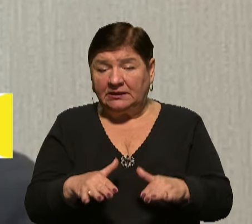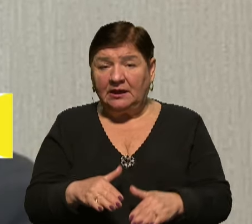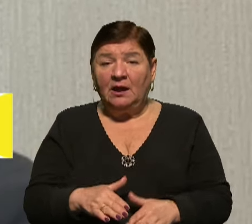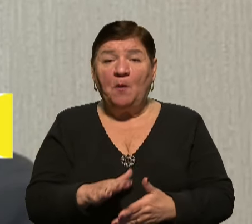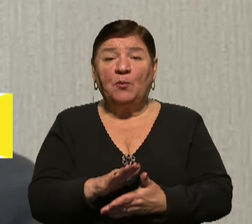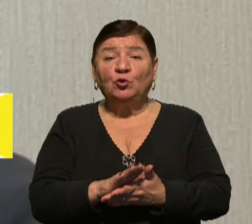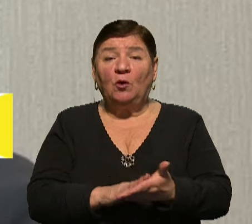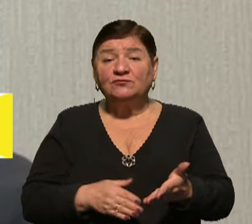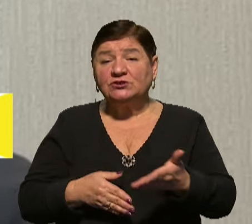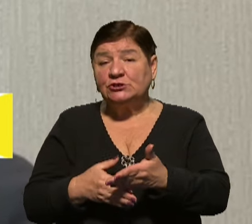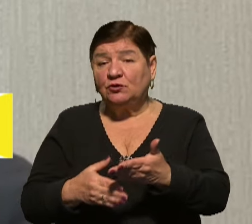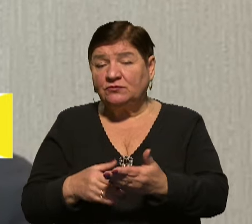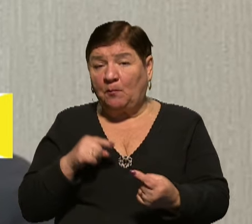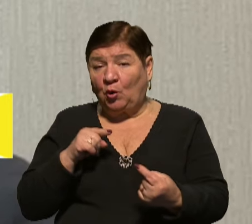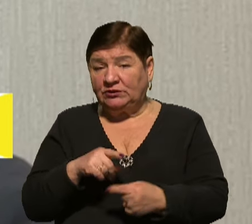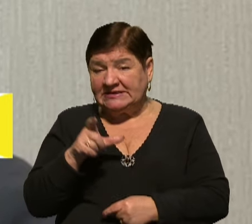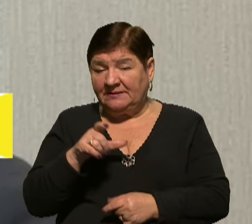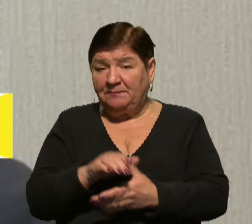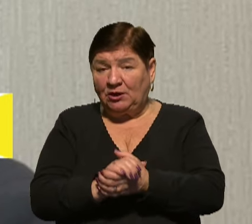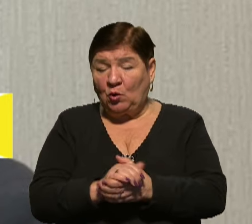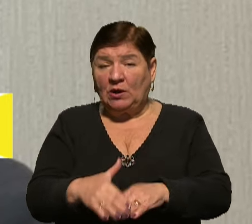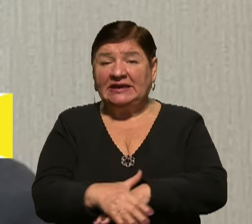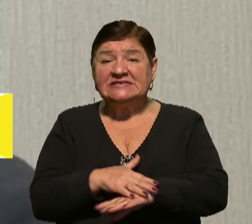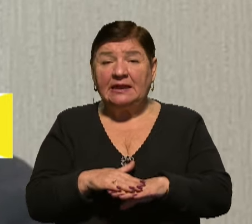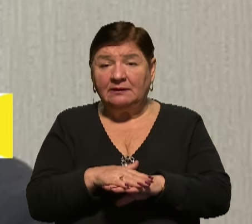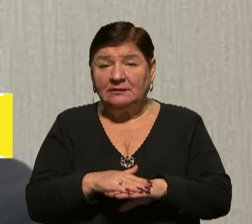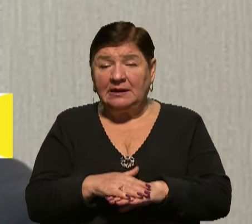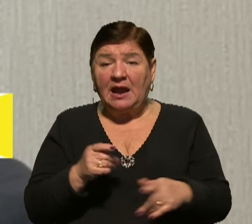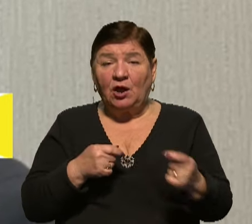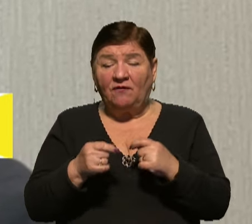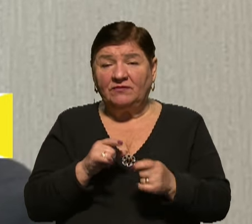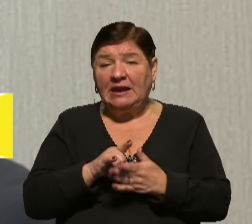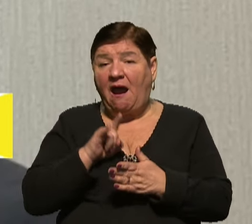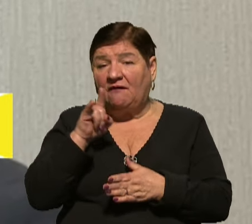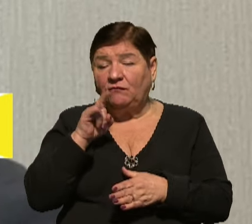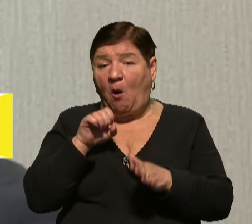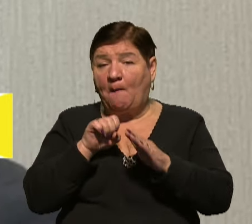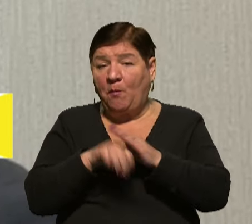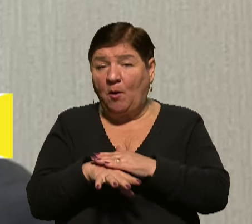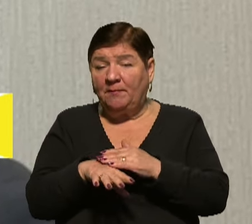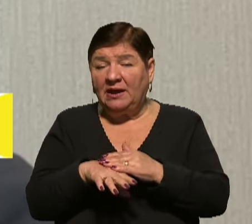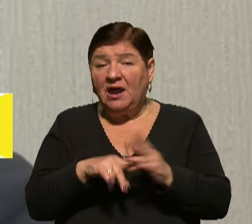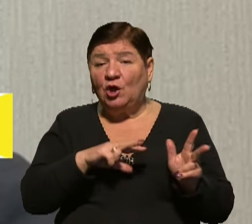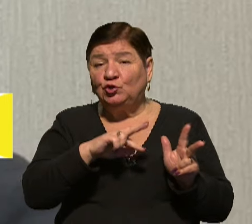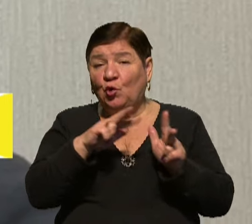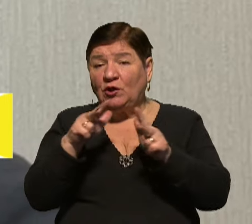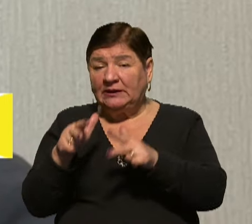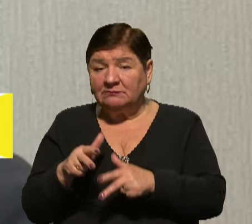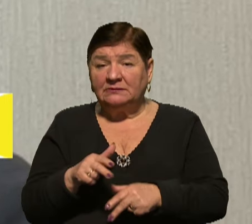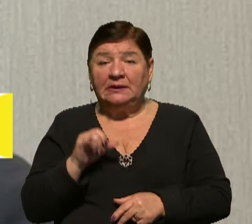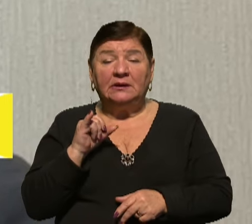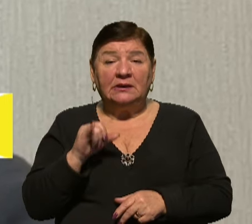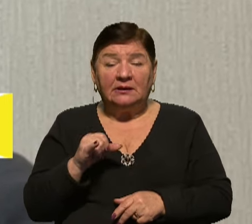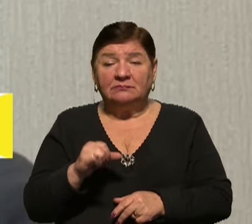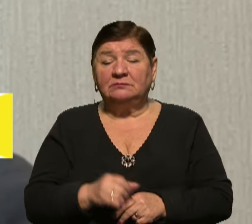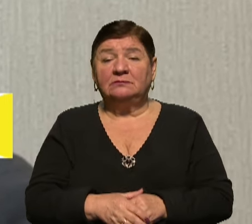застосовувати проти цивільного населення керовані авіабомби, ФПВ-дрони. І,